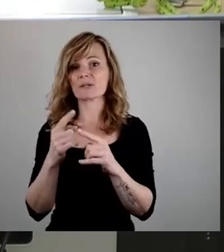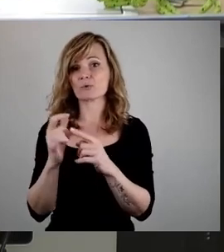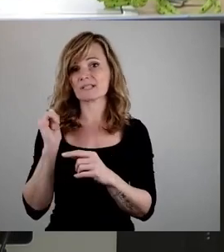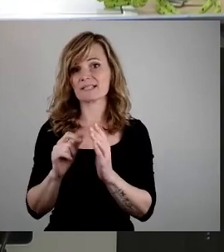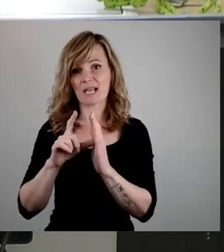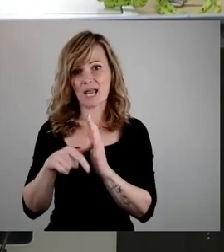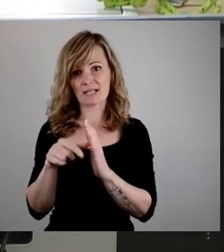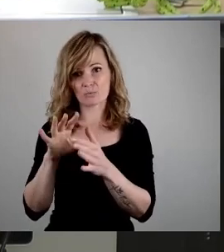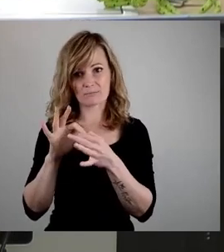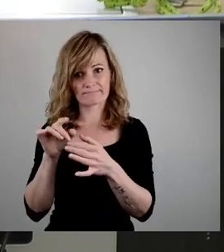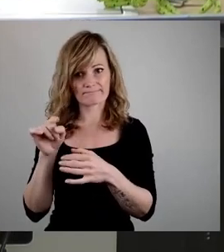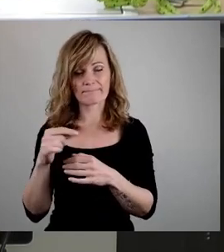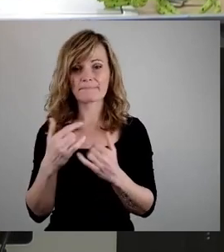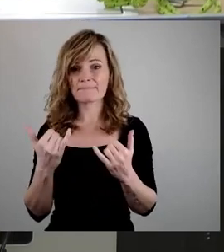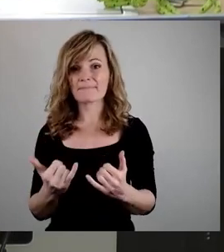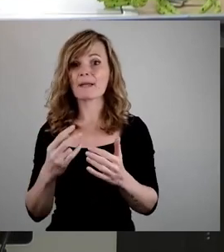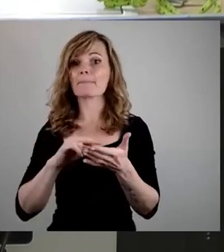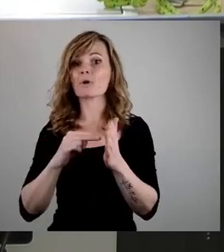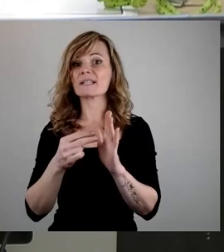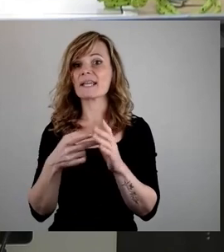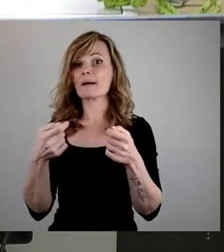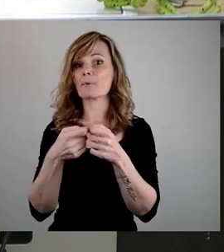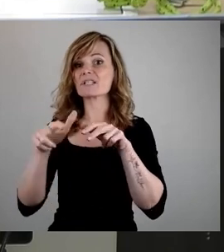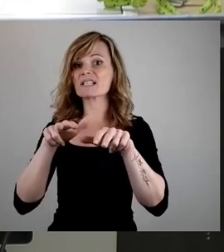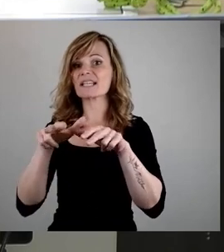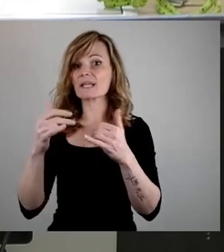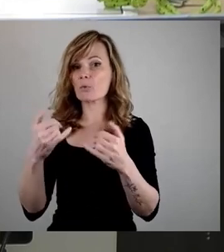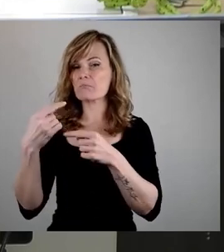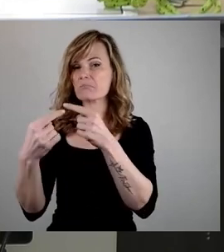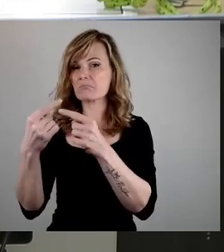Die gegenwärtige Politik der Bundesregierung scheint darauf ausgerichtet,